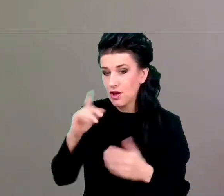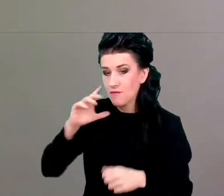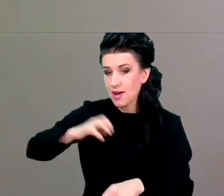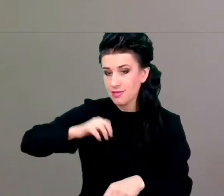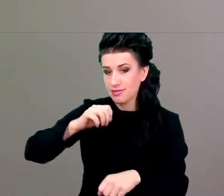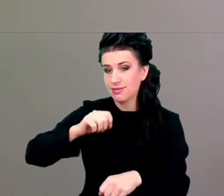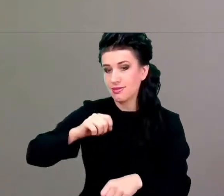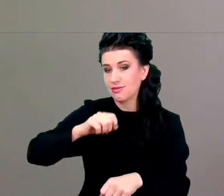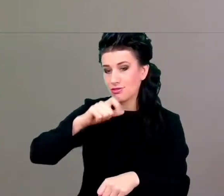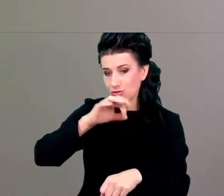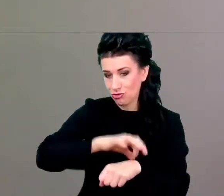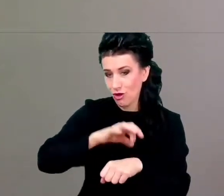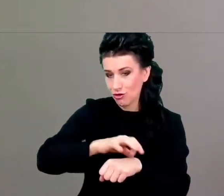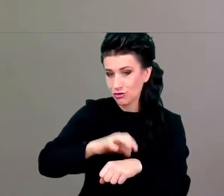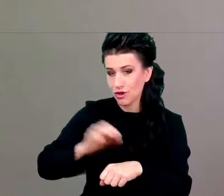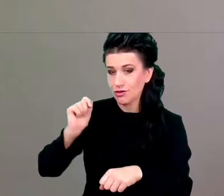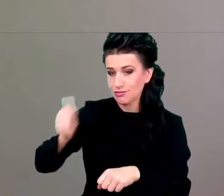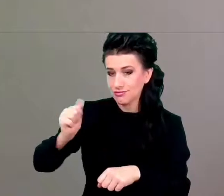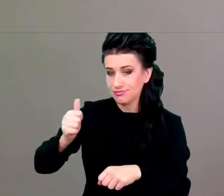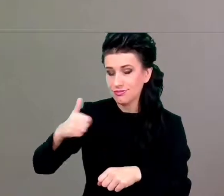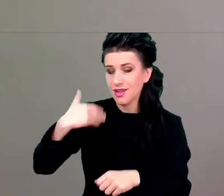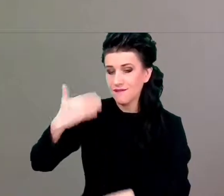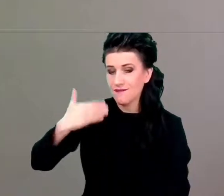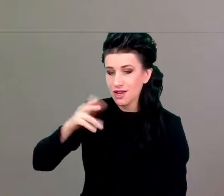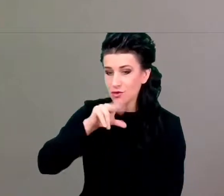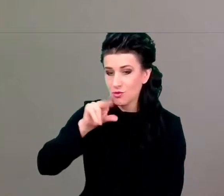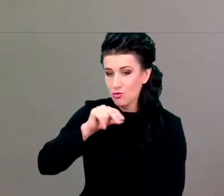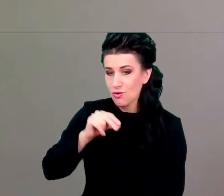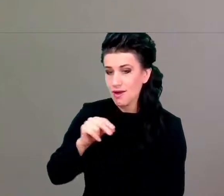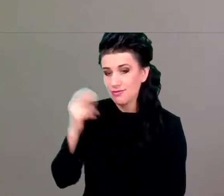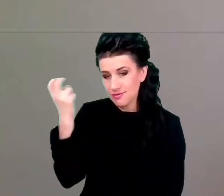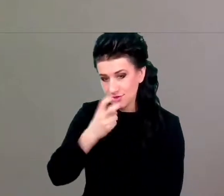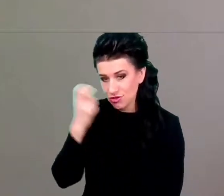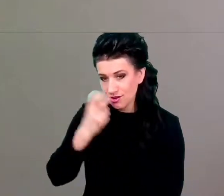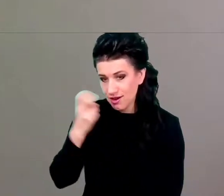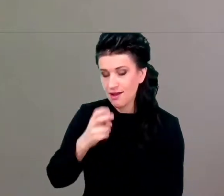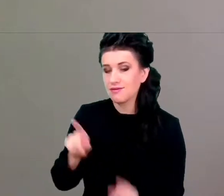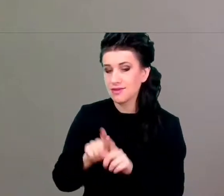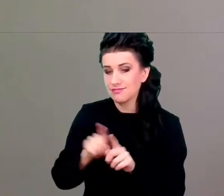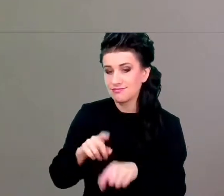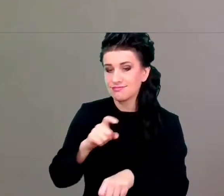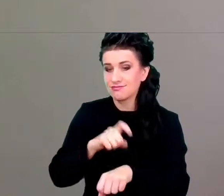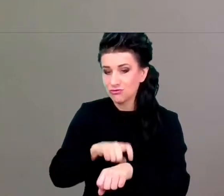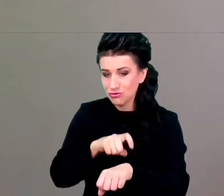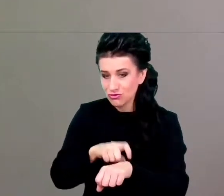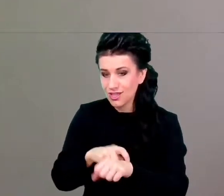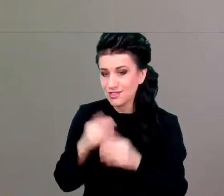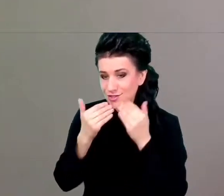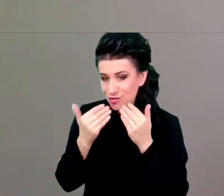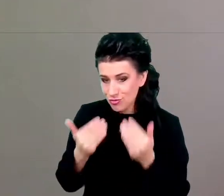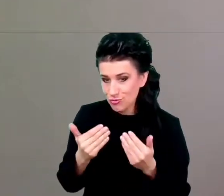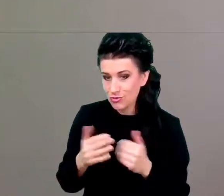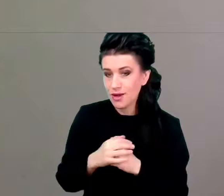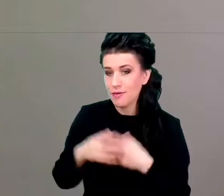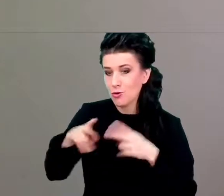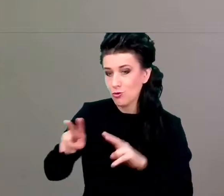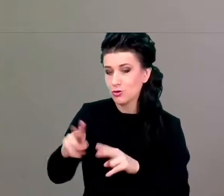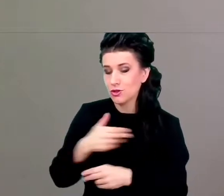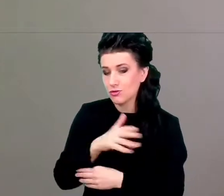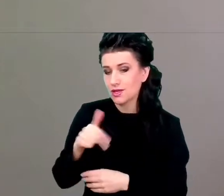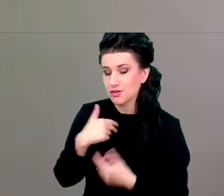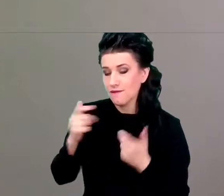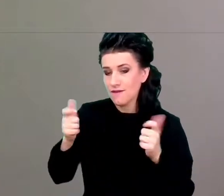za bardzo interesujący wykład, za poświęcony czas oraz za uczestnictwo w naszym wydarzeniu i